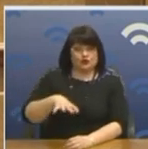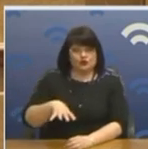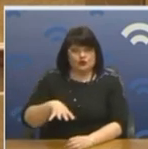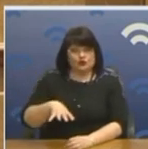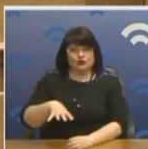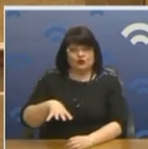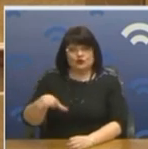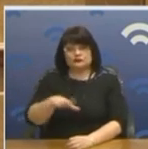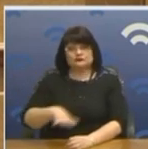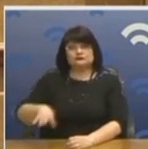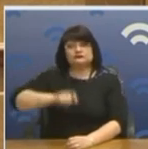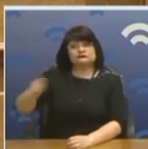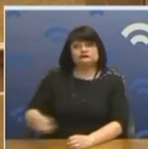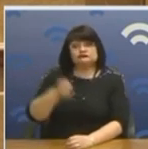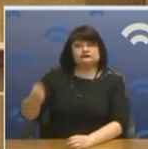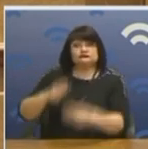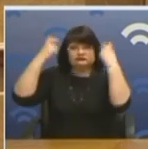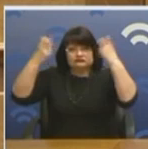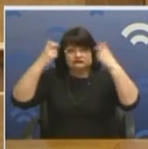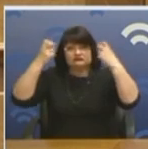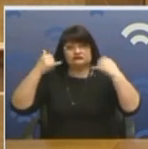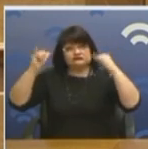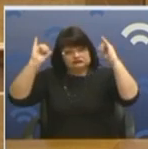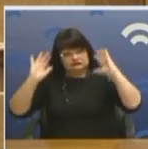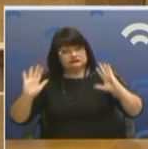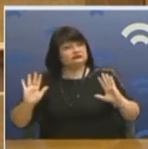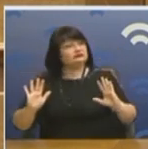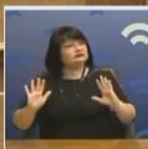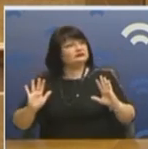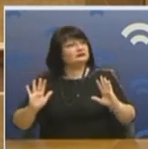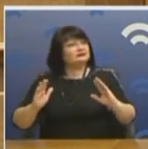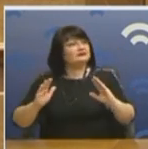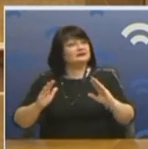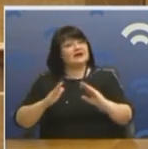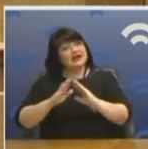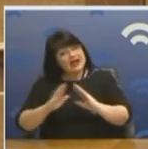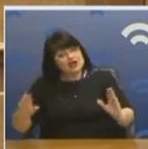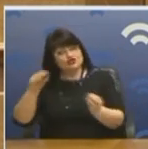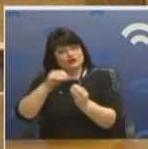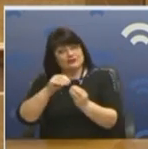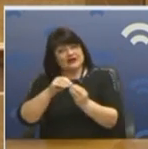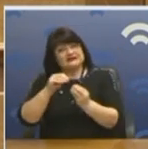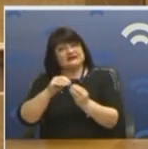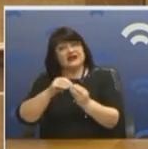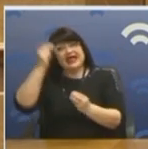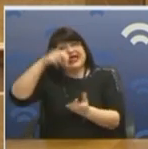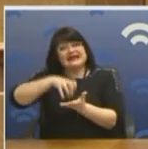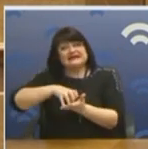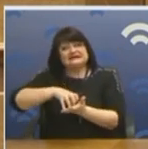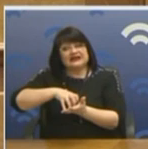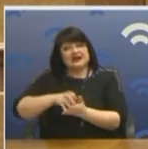το Αρνάκη, κύριε Υπουργέ και όλα αυτά. Μην κλείνετε τις εκκλησίες, αλλά φτάνε. Αφήστε να λειτουργήσει το Πάσχα τουλάχιστον. Με πιστούς,